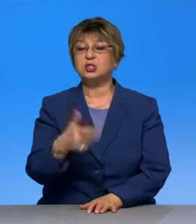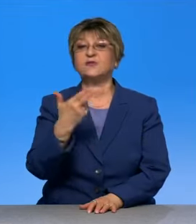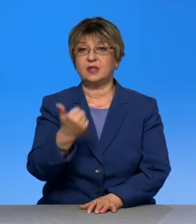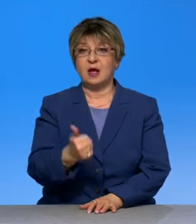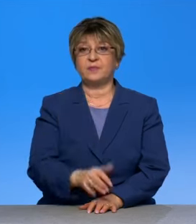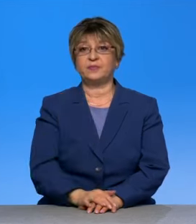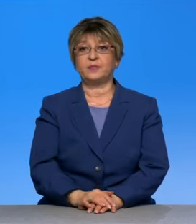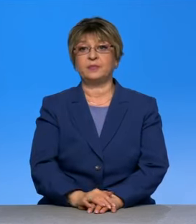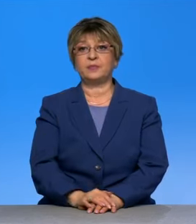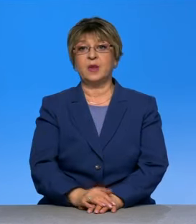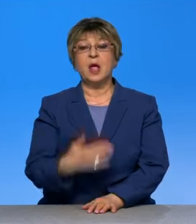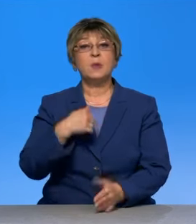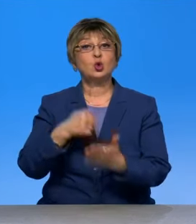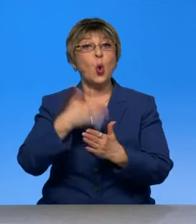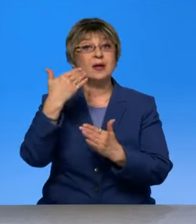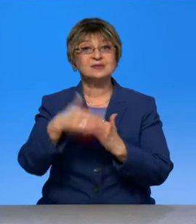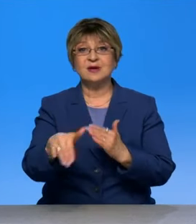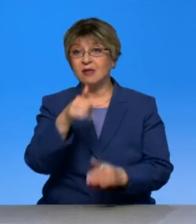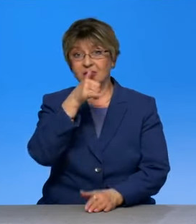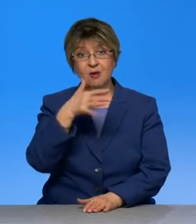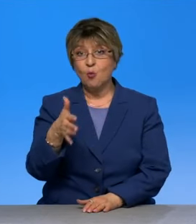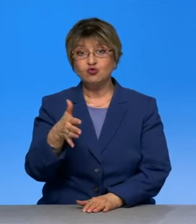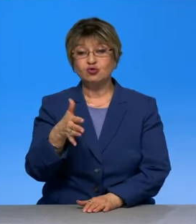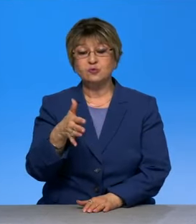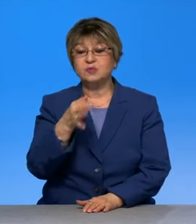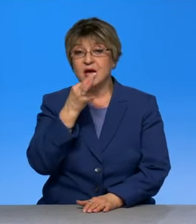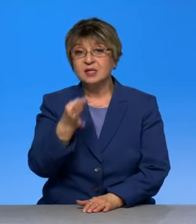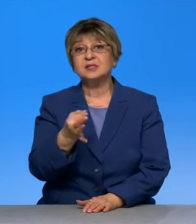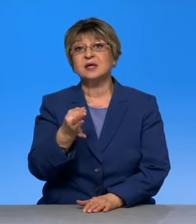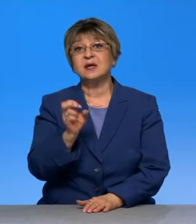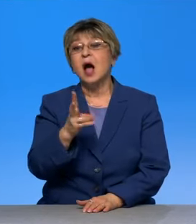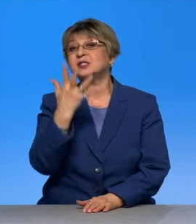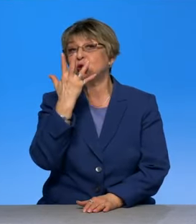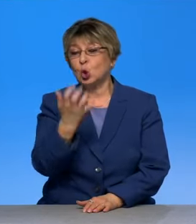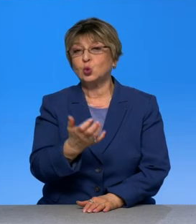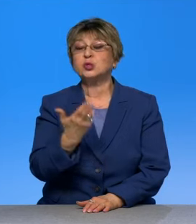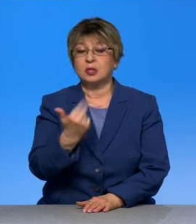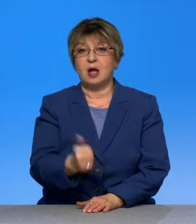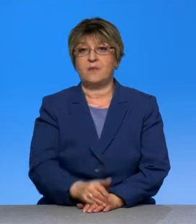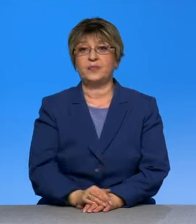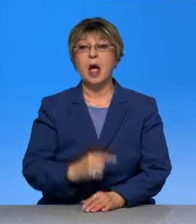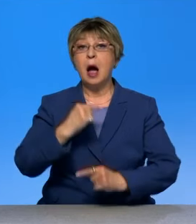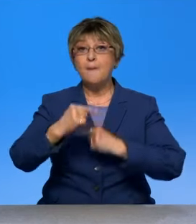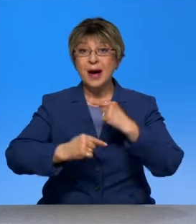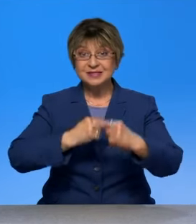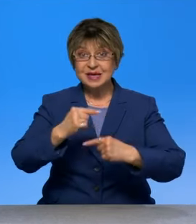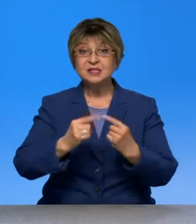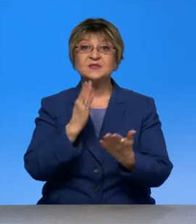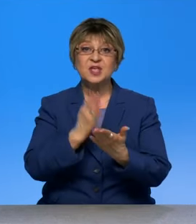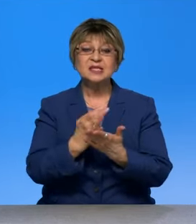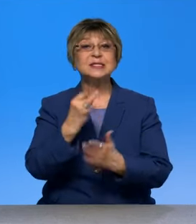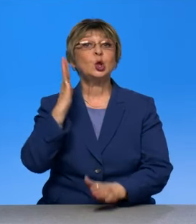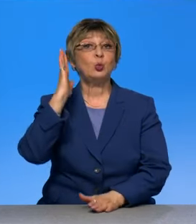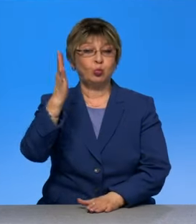COVID-19. И мы до конца не можем определить, насколько это серьезно. Нет, в том, что последствия, они есть и будут.